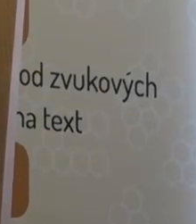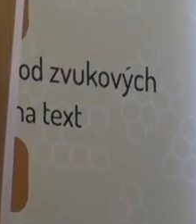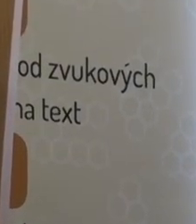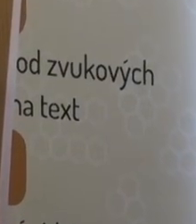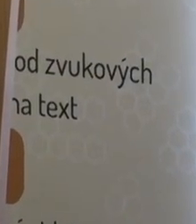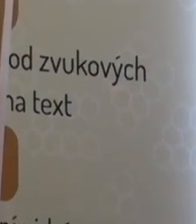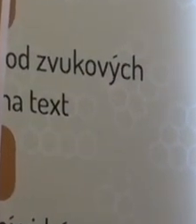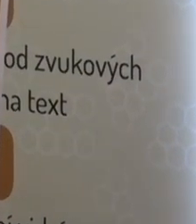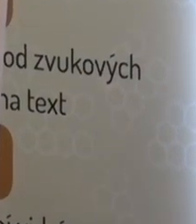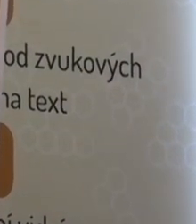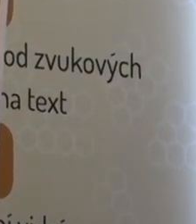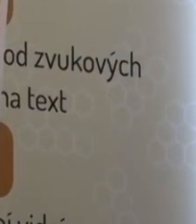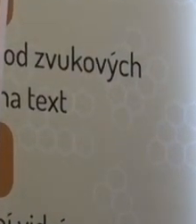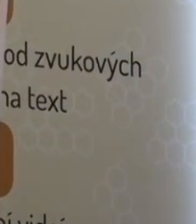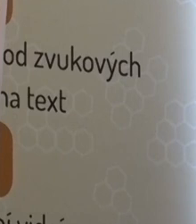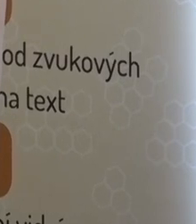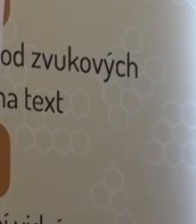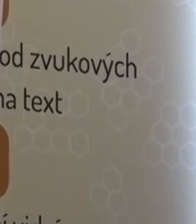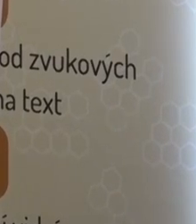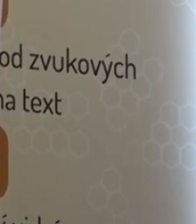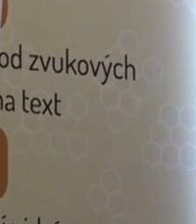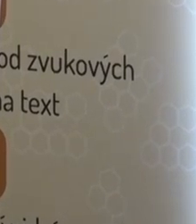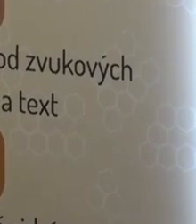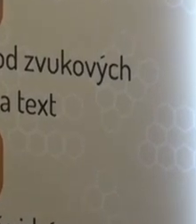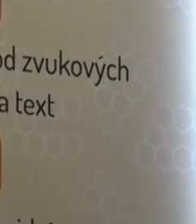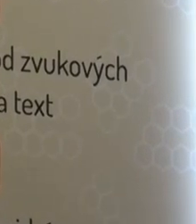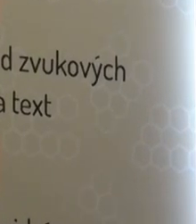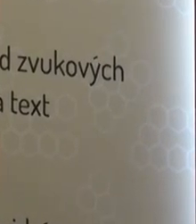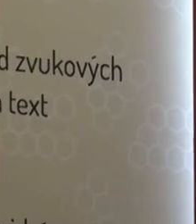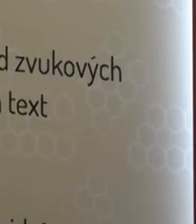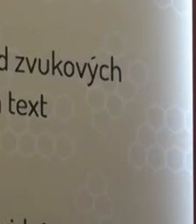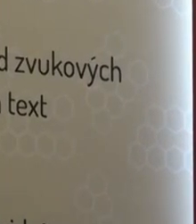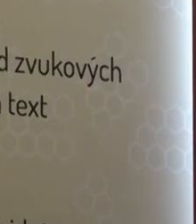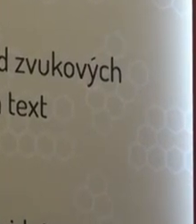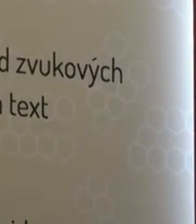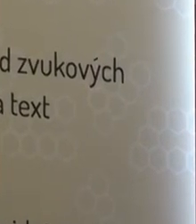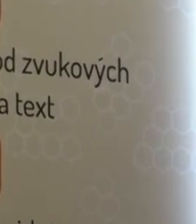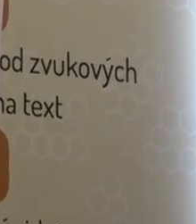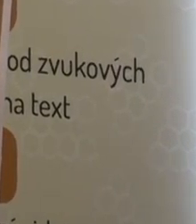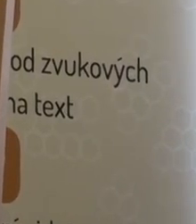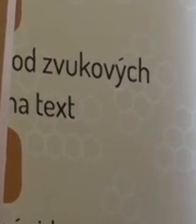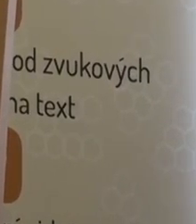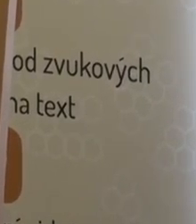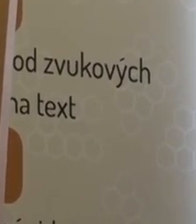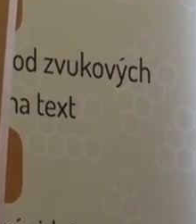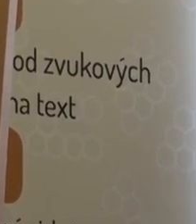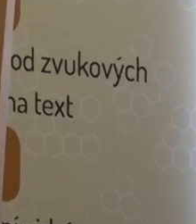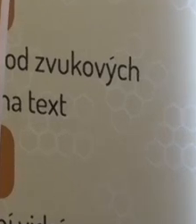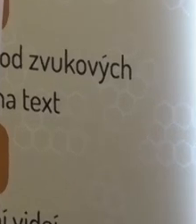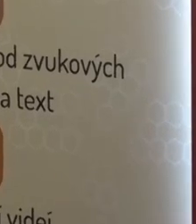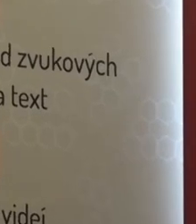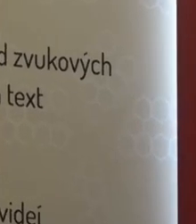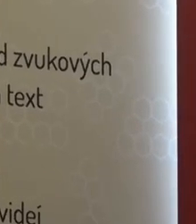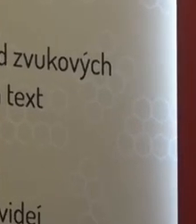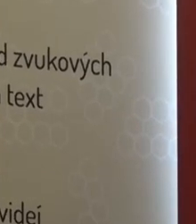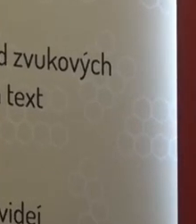studentky nebo kolegové z novinářské branže, tak budete vědět HLPčko nebo tzv. hluboký lidský příběh, ale